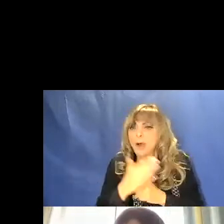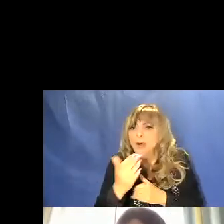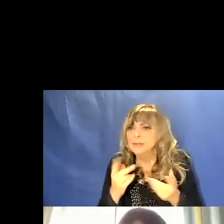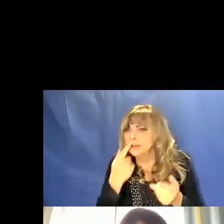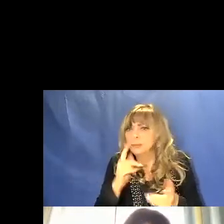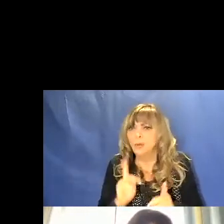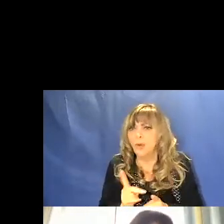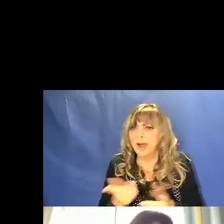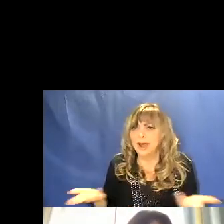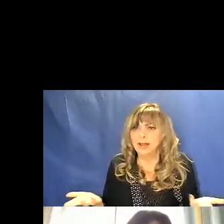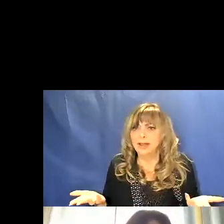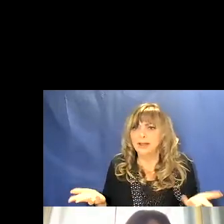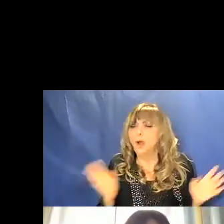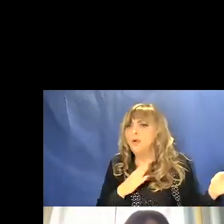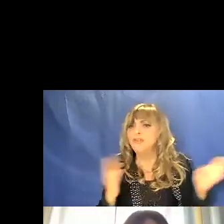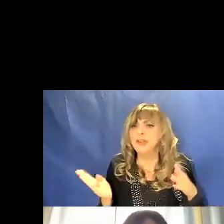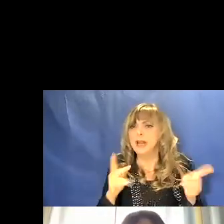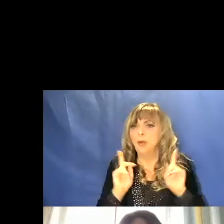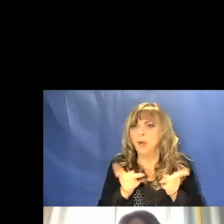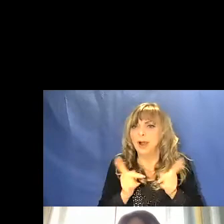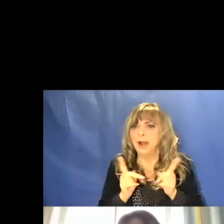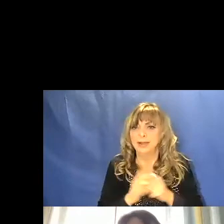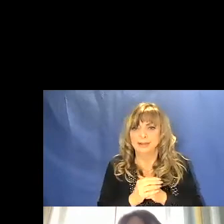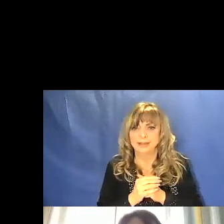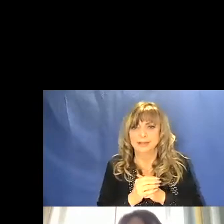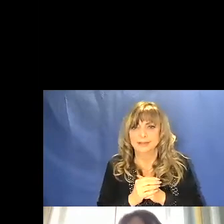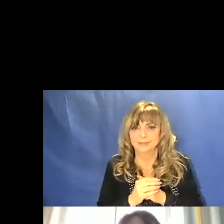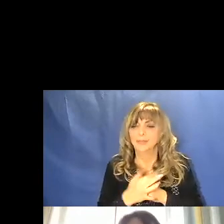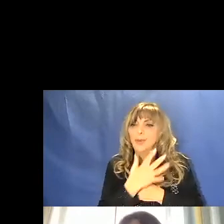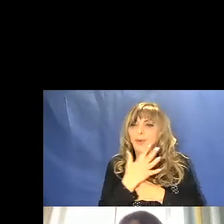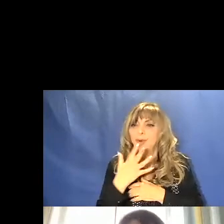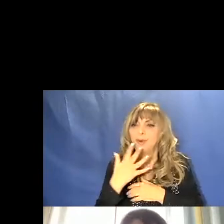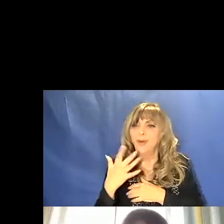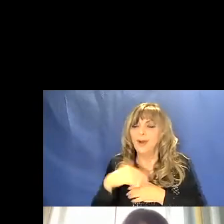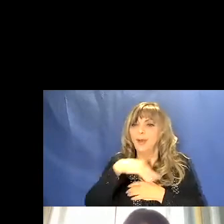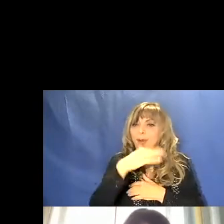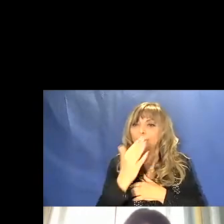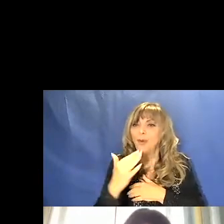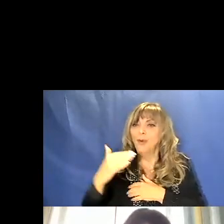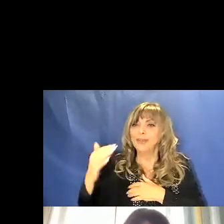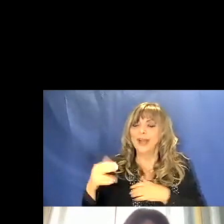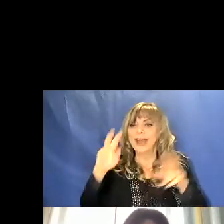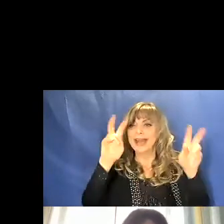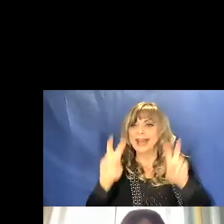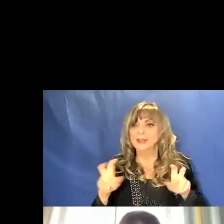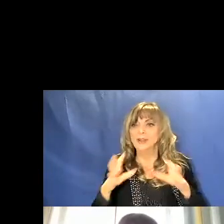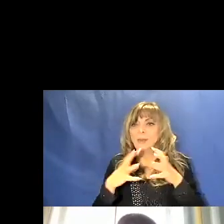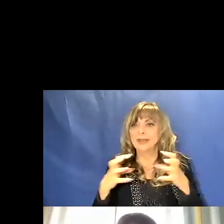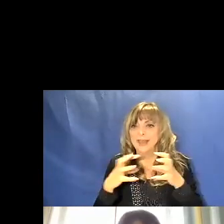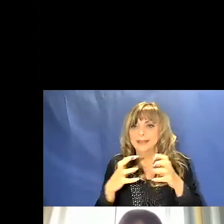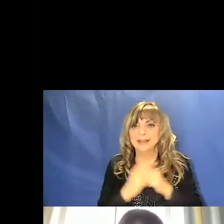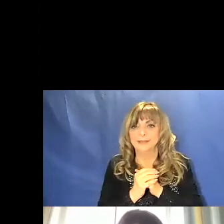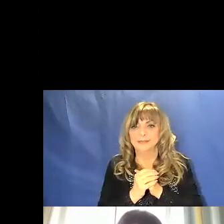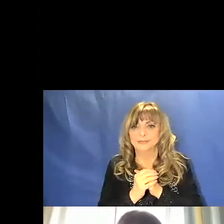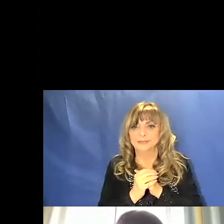Che cosa è che oscilla? Il colore è un'onda elettromagnetica. Ecco, ora,